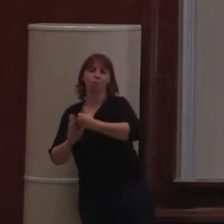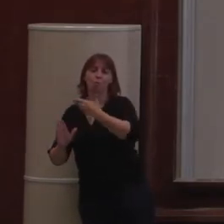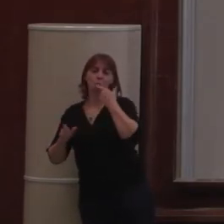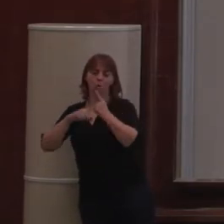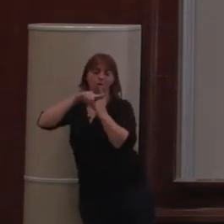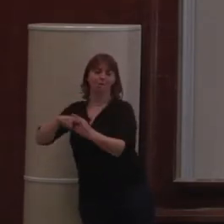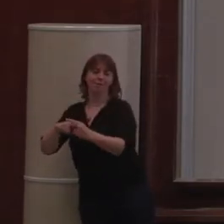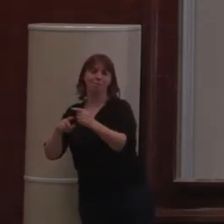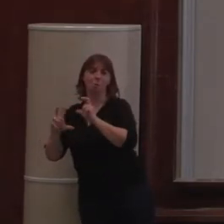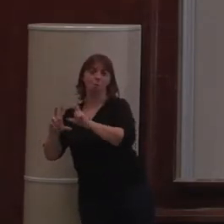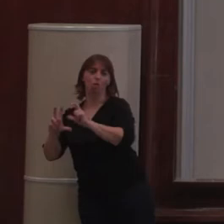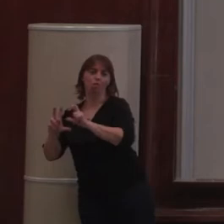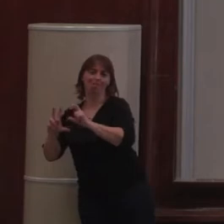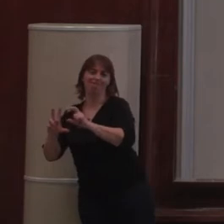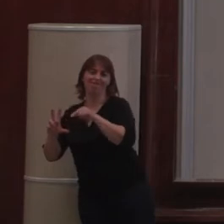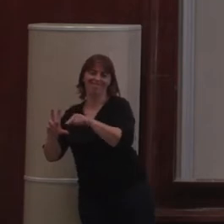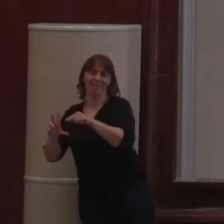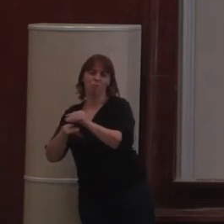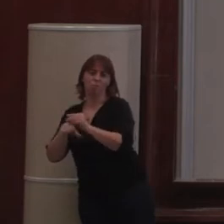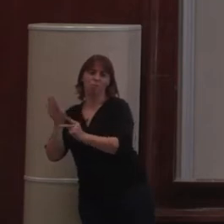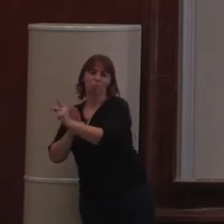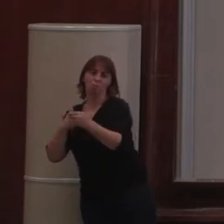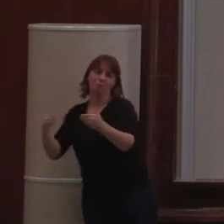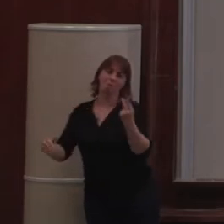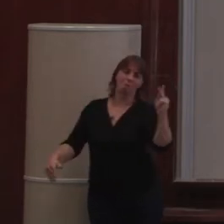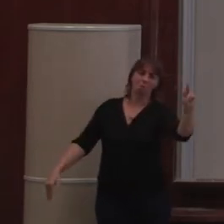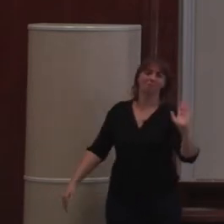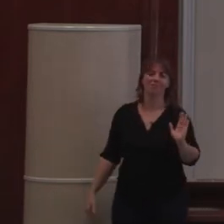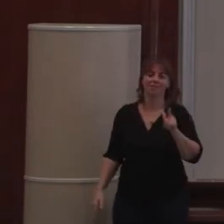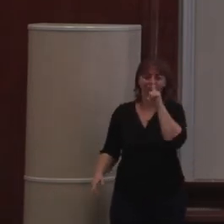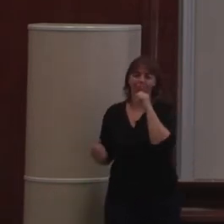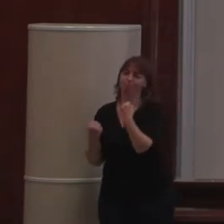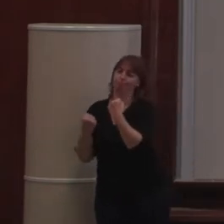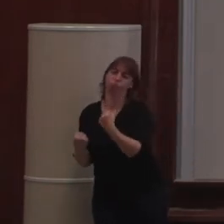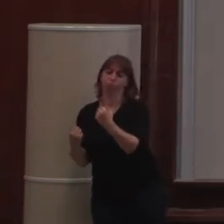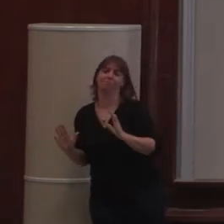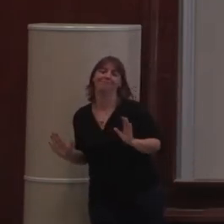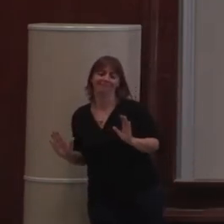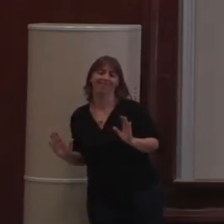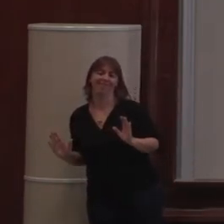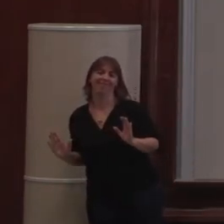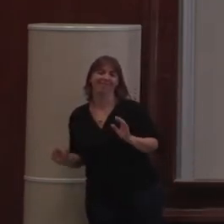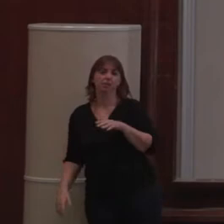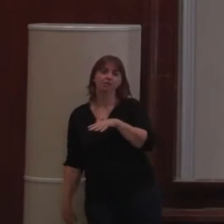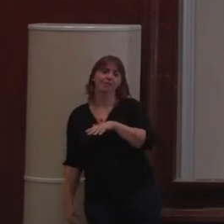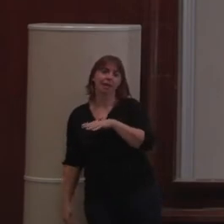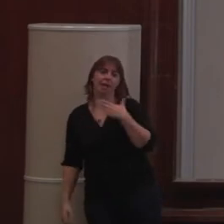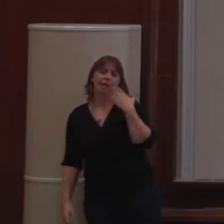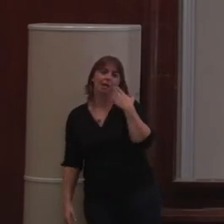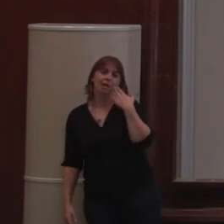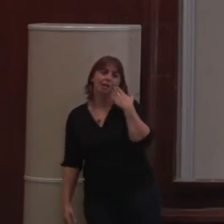Heureusement, les malfrats ne le savent pas. Mais voilà, c'est extrêmement solide. C'est connu pour ça. C'est un des points les plus